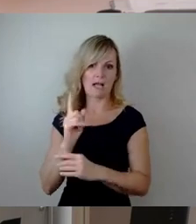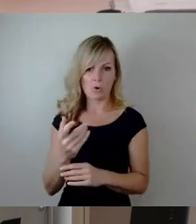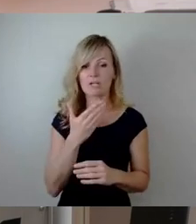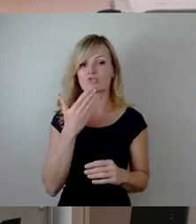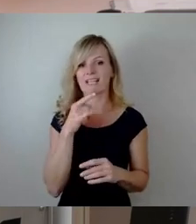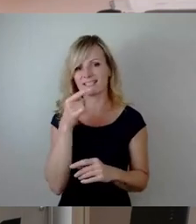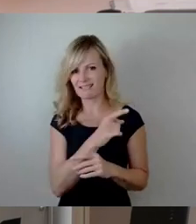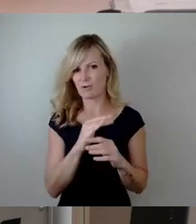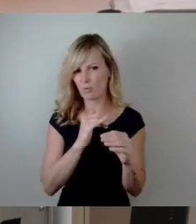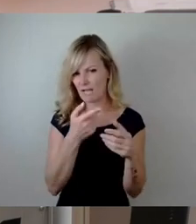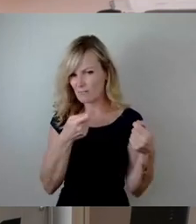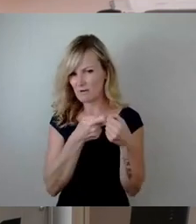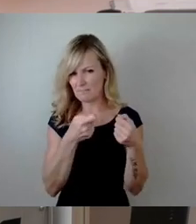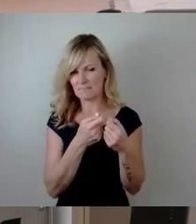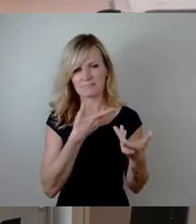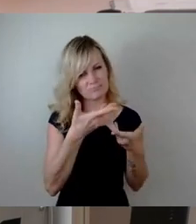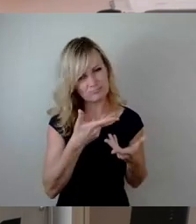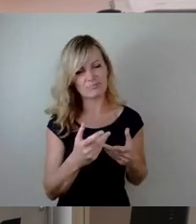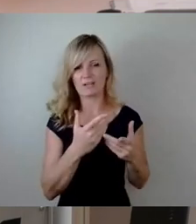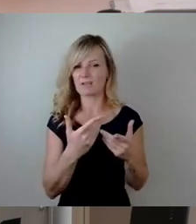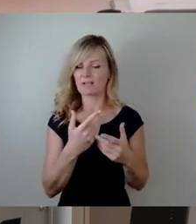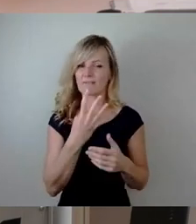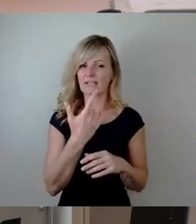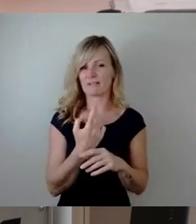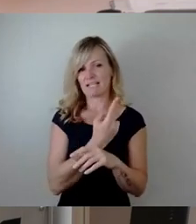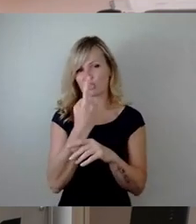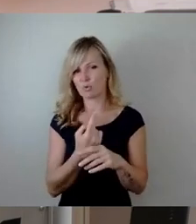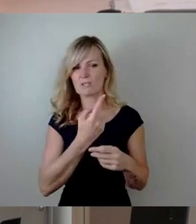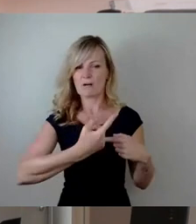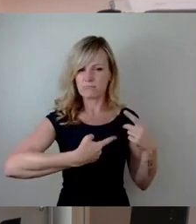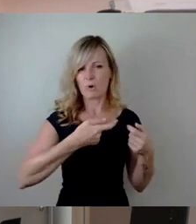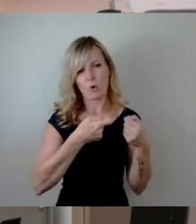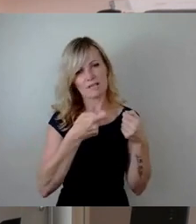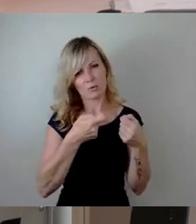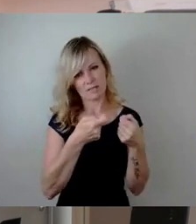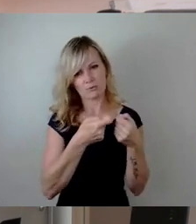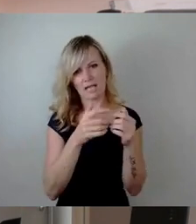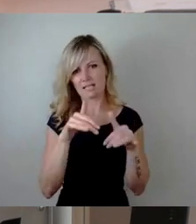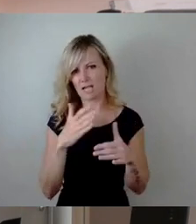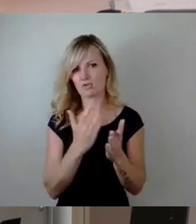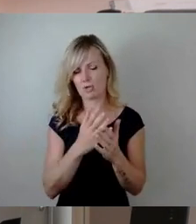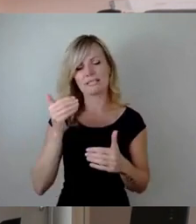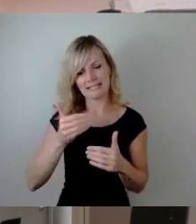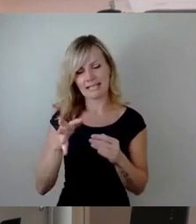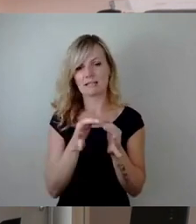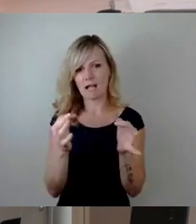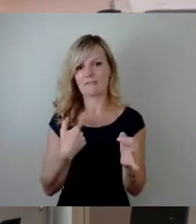rund um die Uhr im Austausch und werden dies natürlich jeden Tag dann aktualisieren.